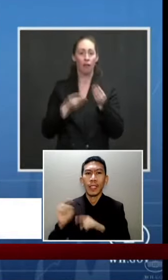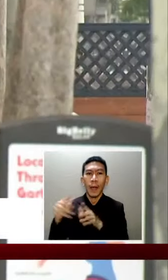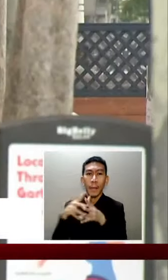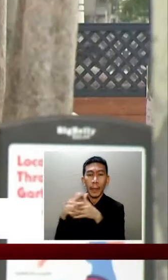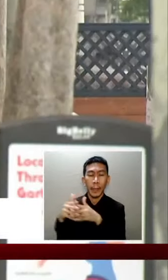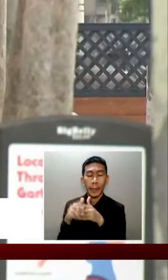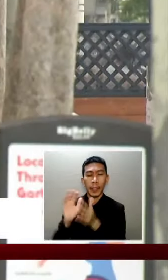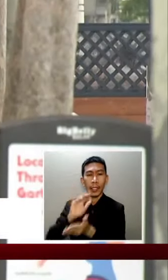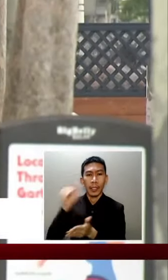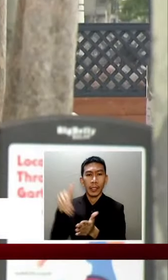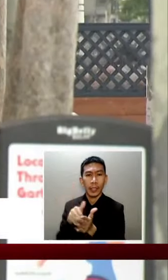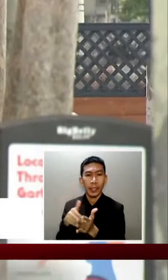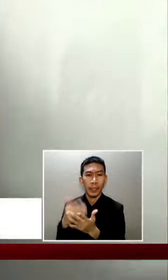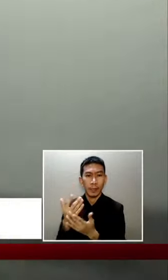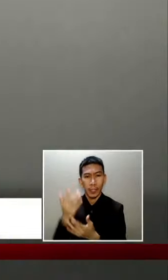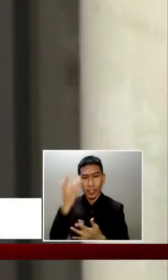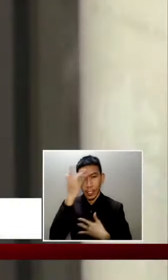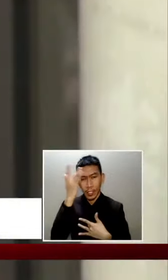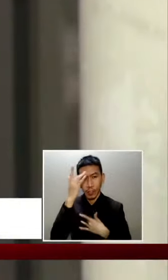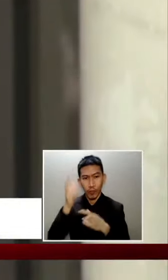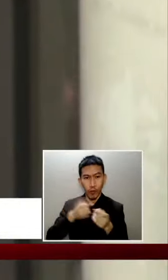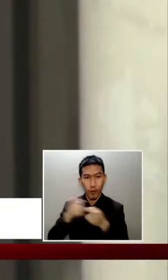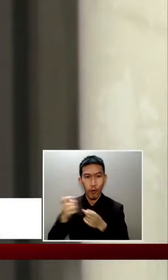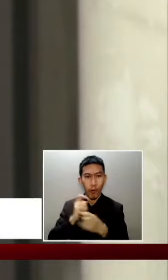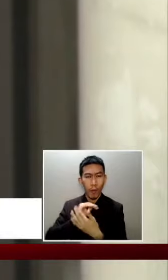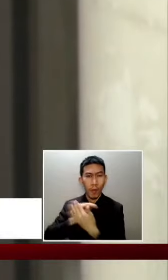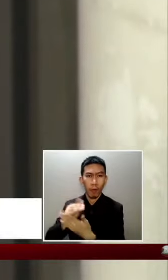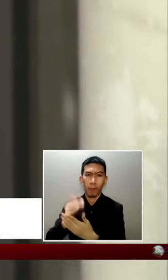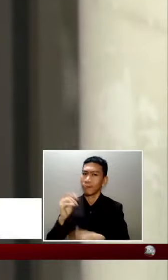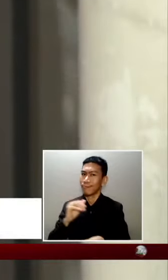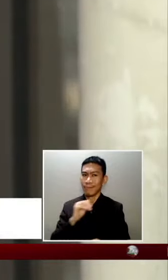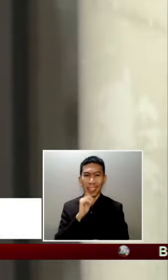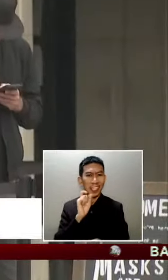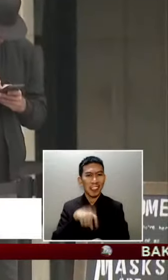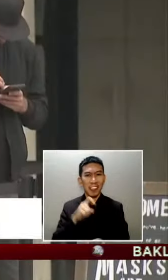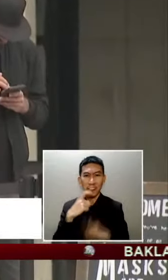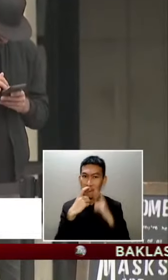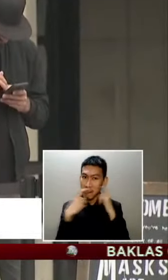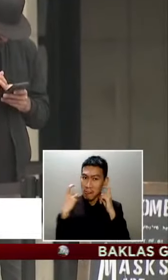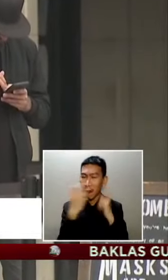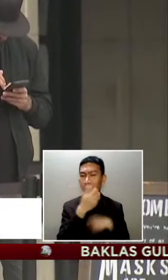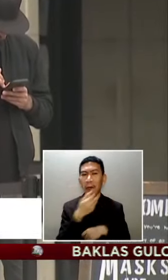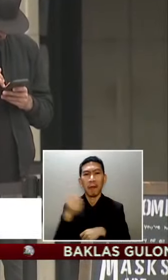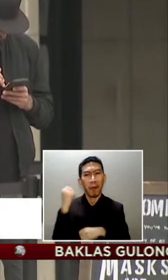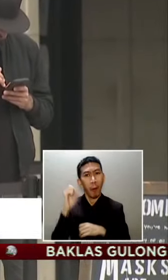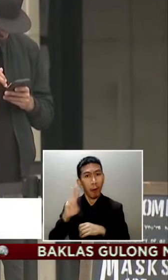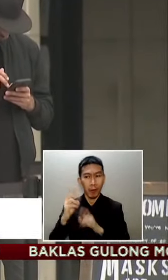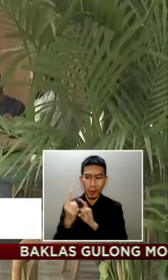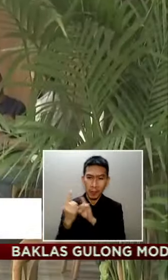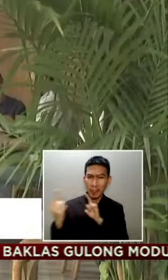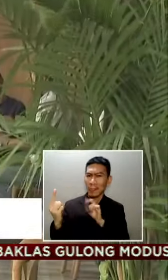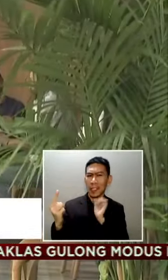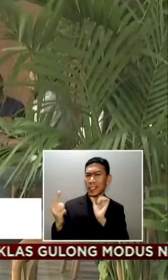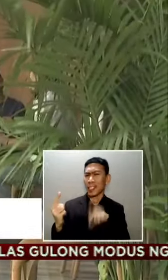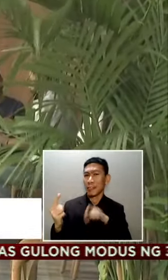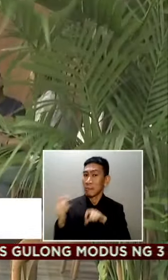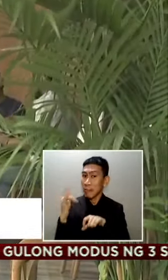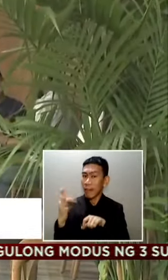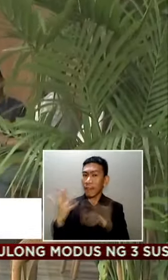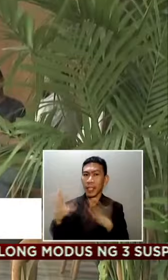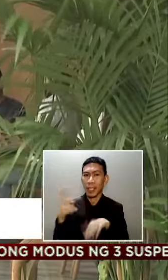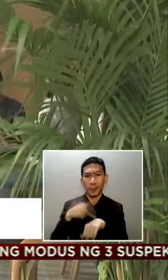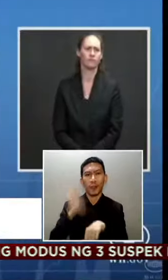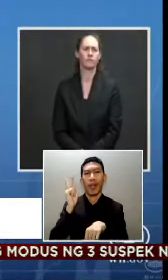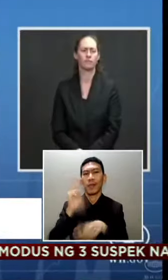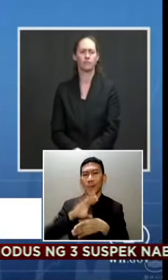and Prevention na hindi na kailangan magsuot ng face mask at mag social distancing ang nga nakakompleto na ng dalawang doses ng